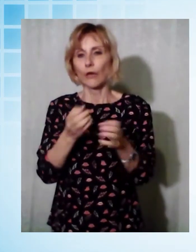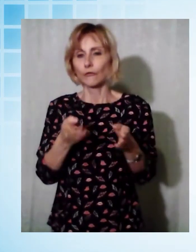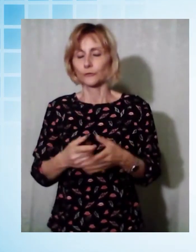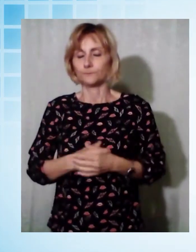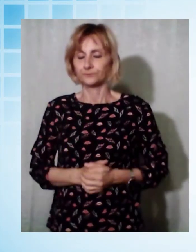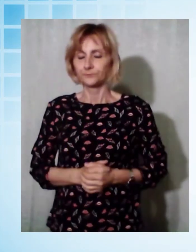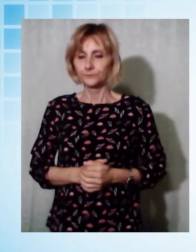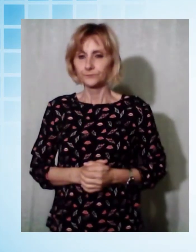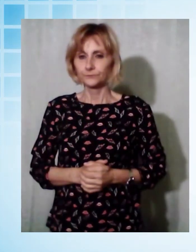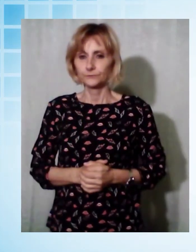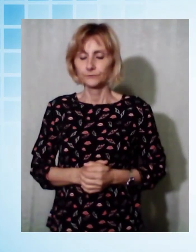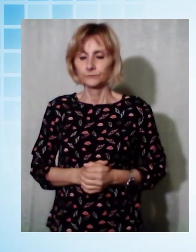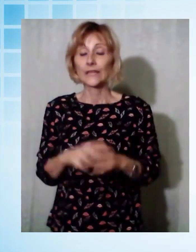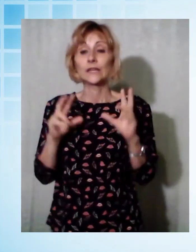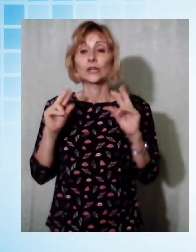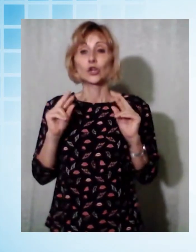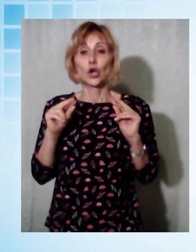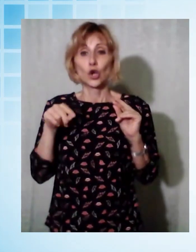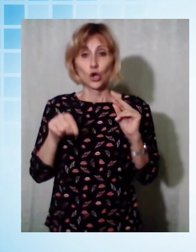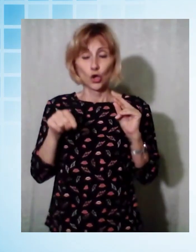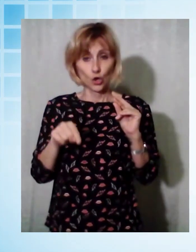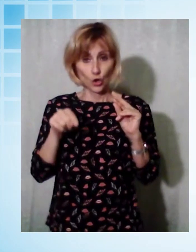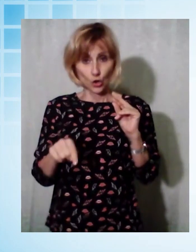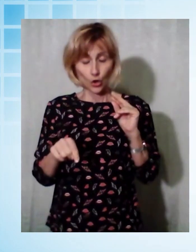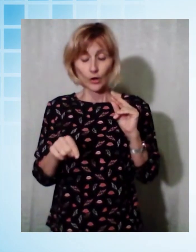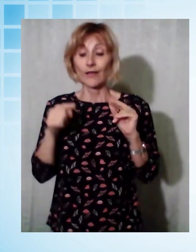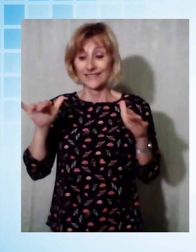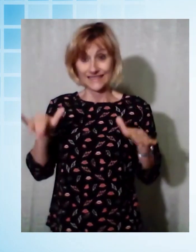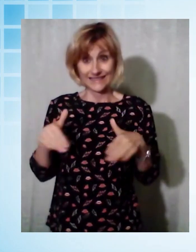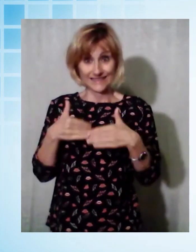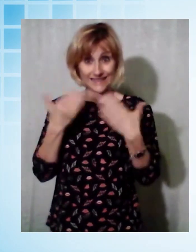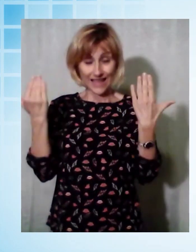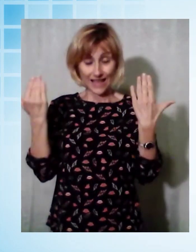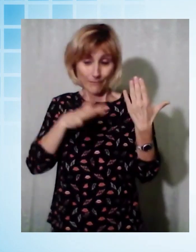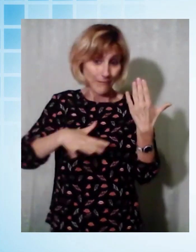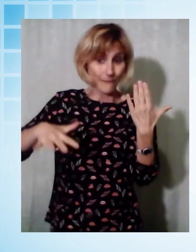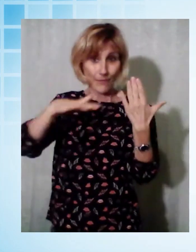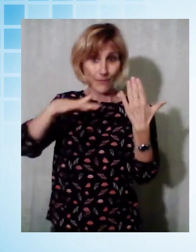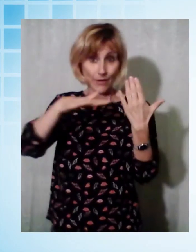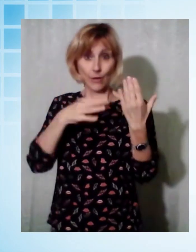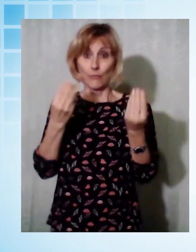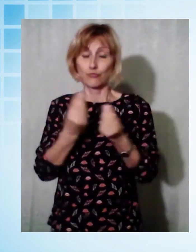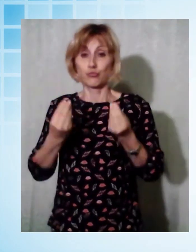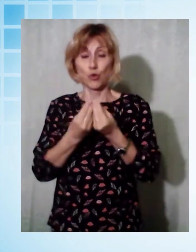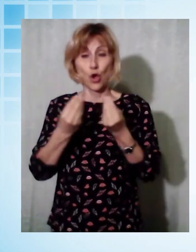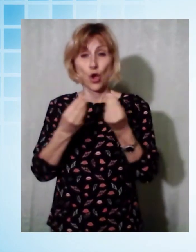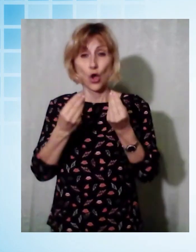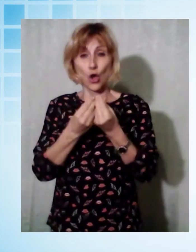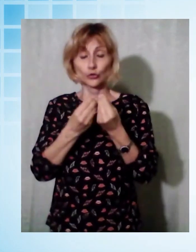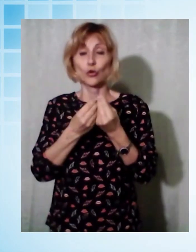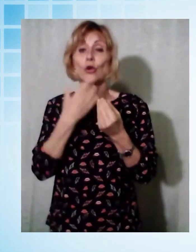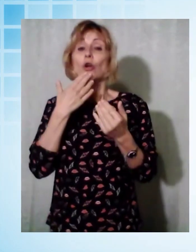La cronaca ancora in fiamme da questa mattina. Una vasta porzione di bosco sopra l'abitato di Casa